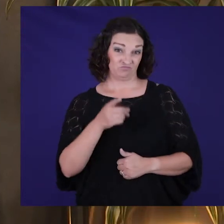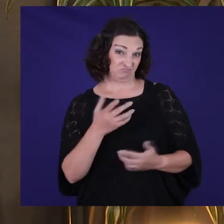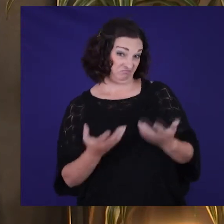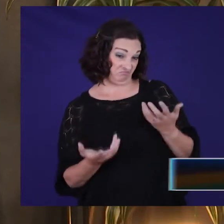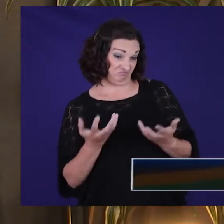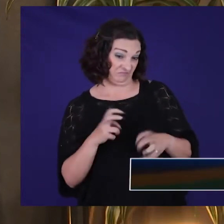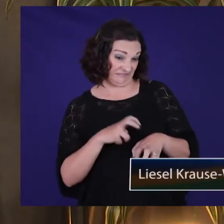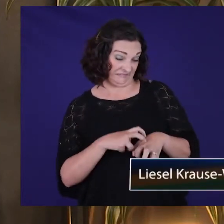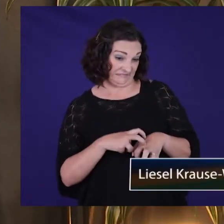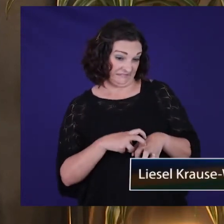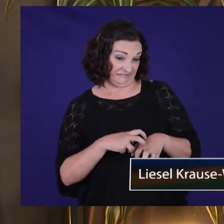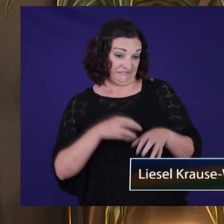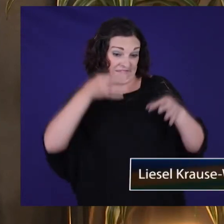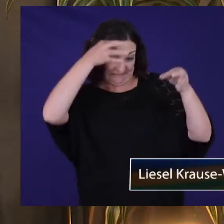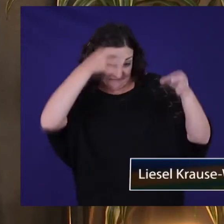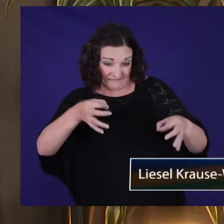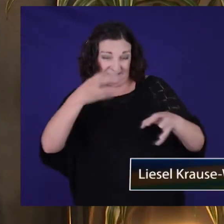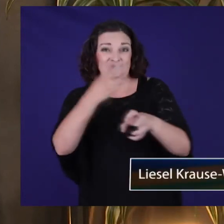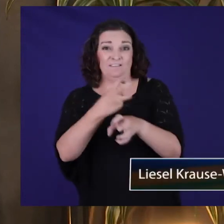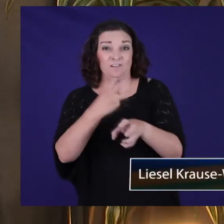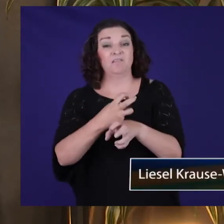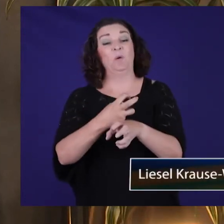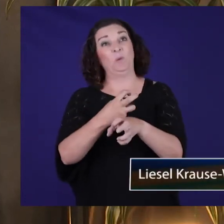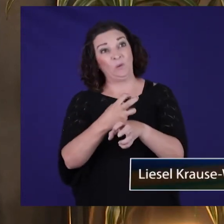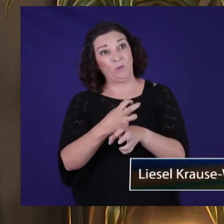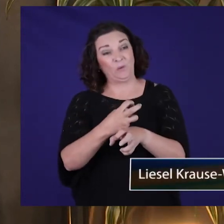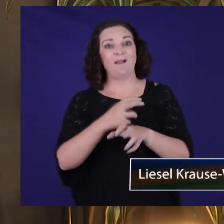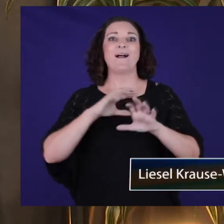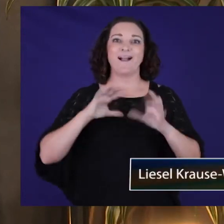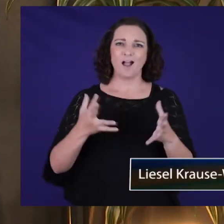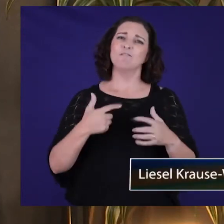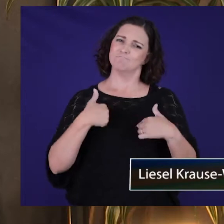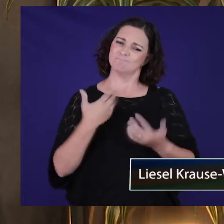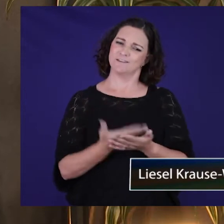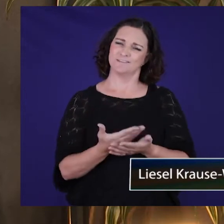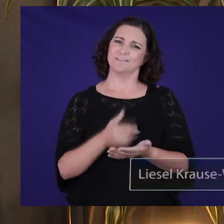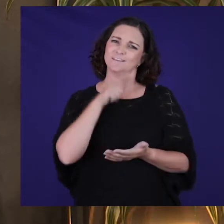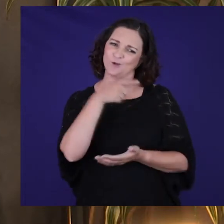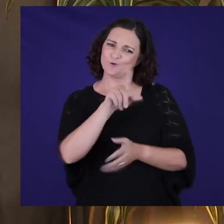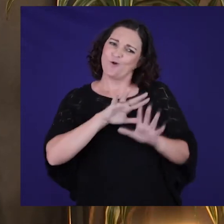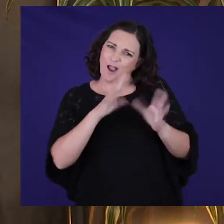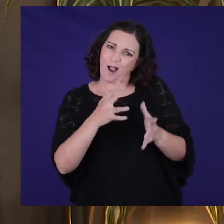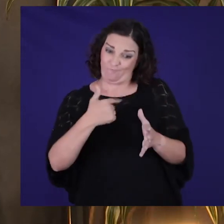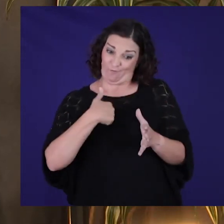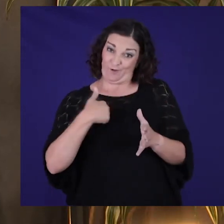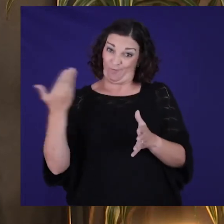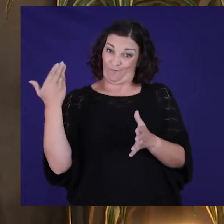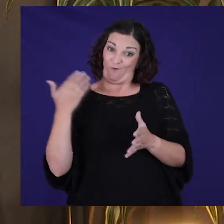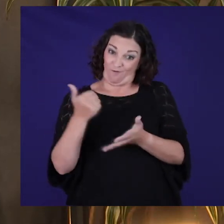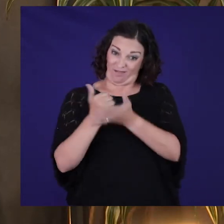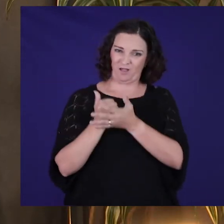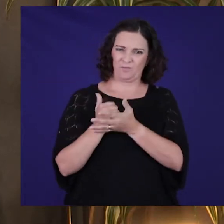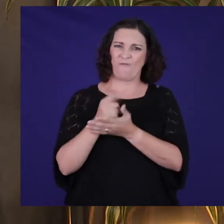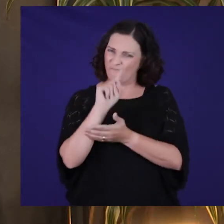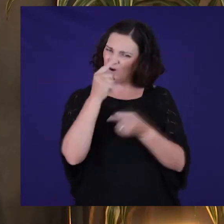Moet jy dalk een moeilike besluit neem? Ek deel graag een paar rigleine wat my in die verlede gehelp het. In die eerste plek,